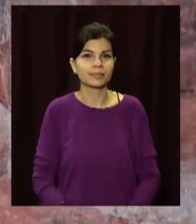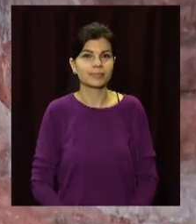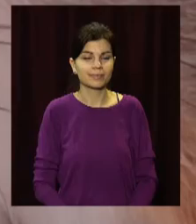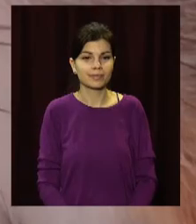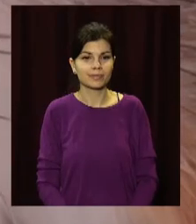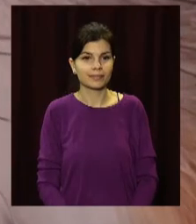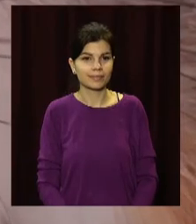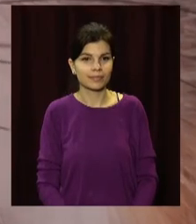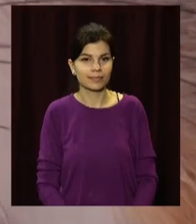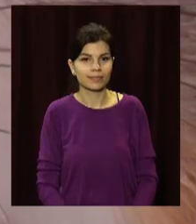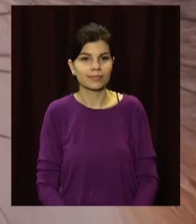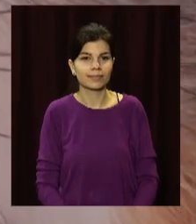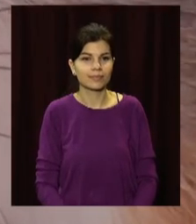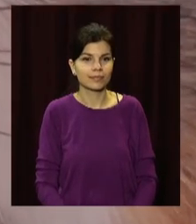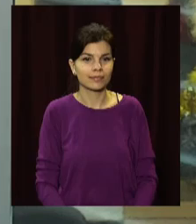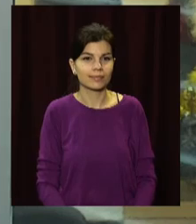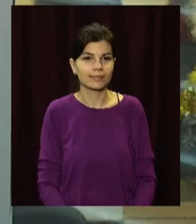OpenNews, телеканал «Відкритий».